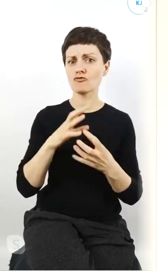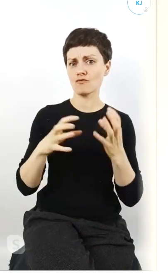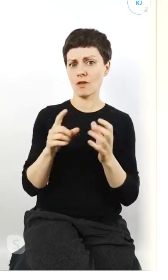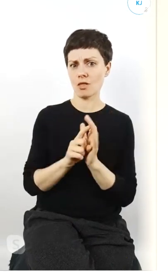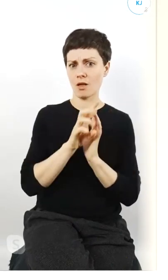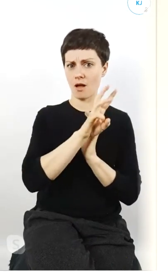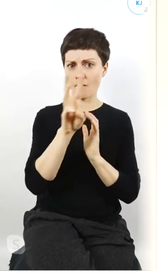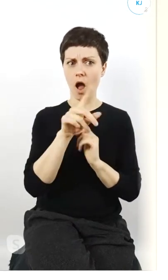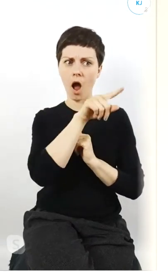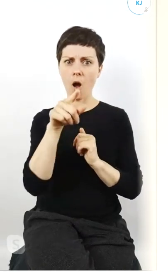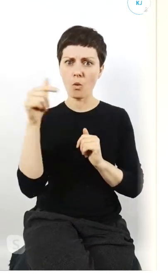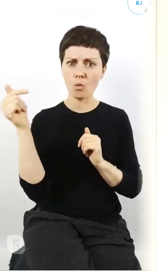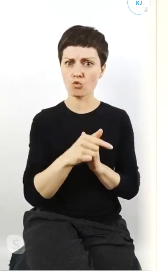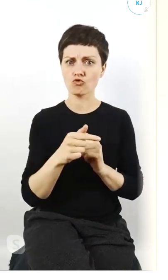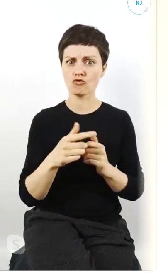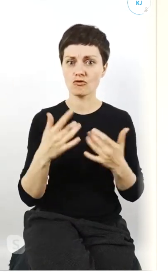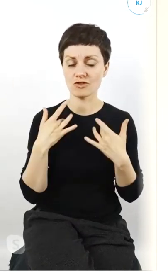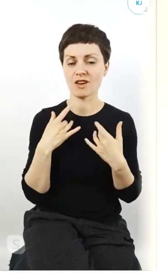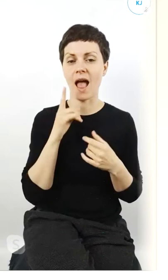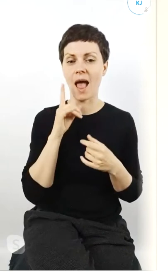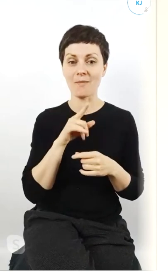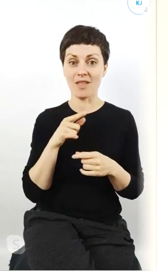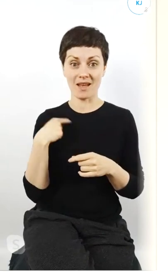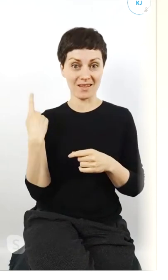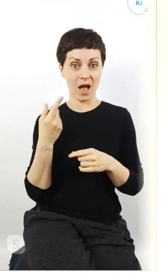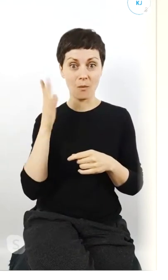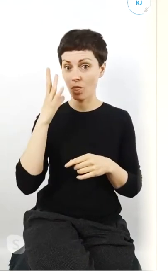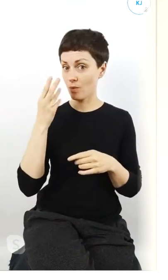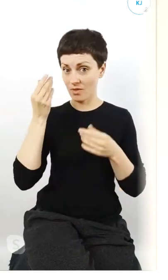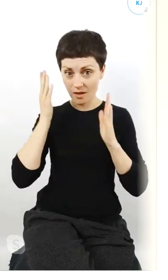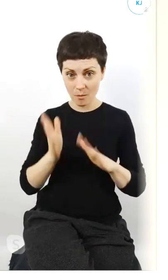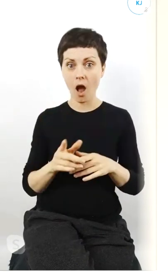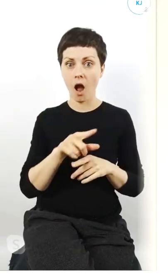nas już nie będzie a wy zostaniecie z tym światem